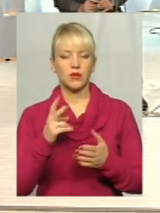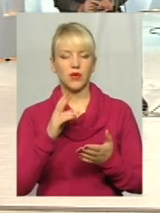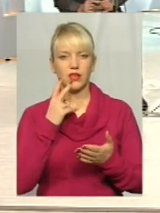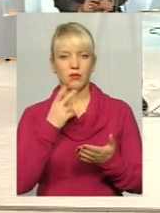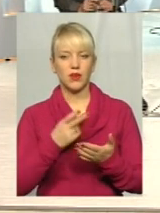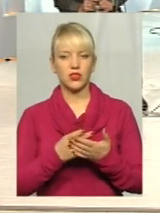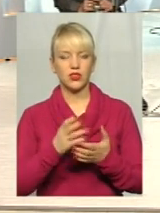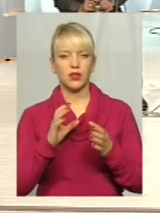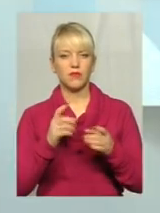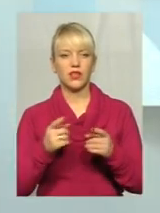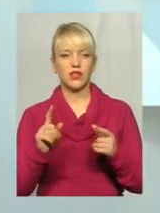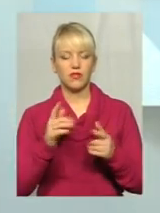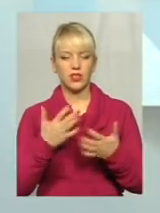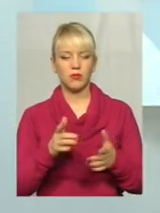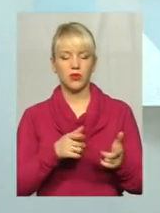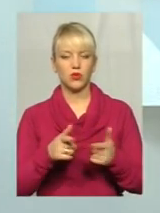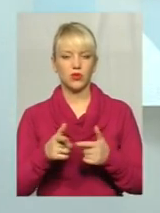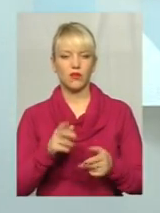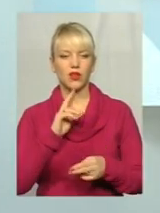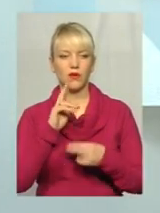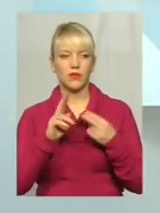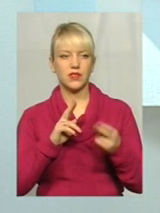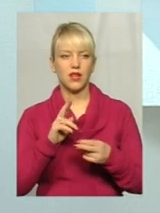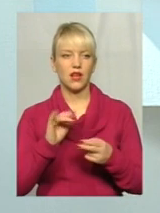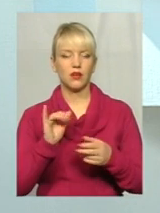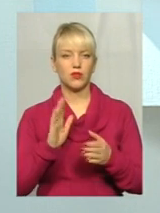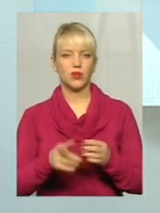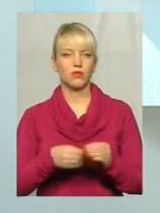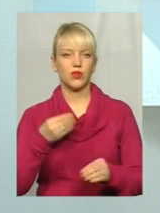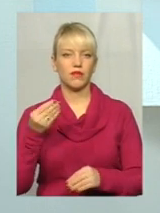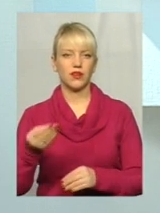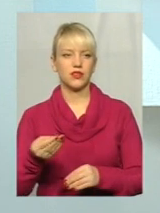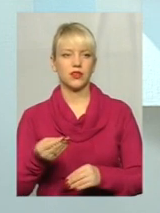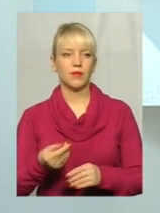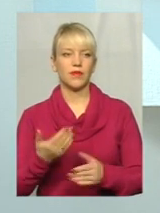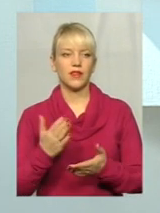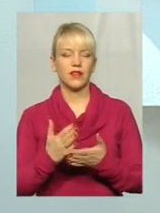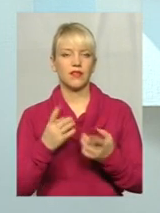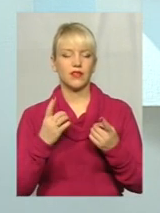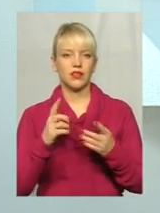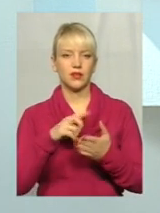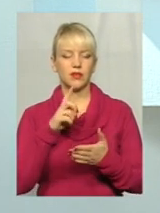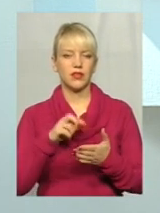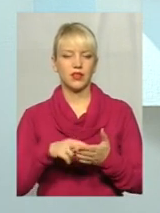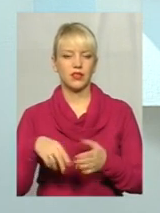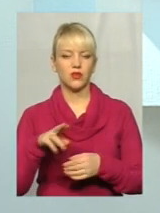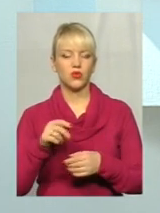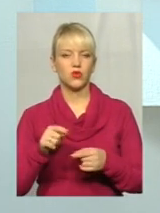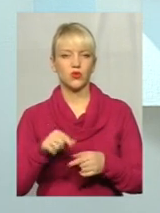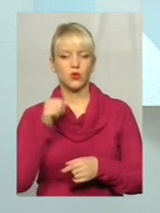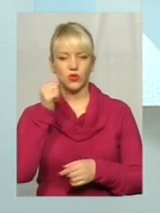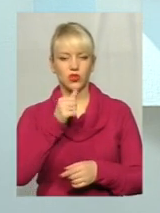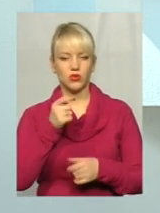операційна скарга, і буде подаватись. Є дуже велике питання до цього рішення